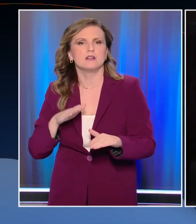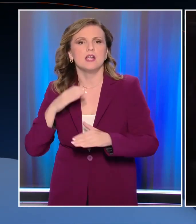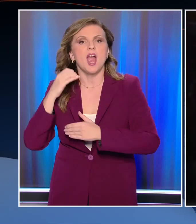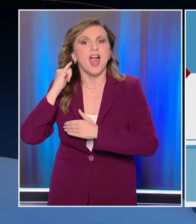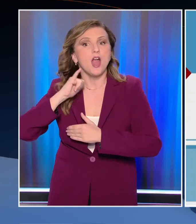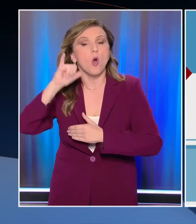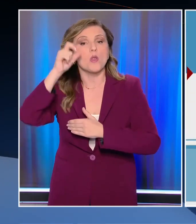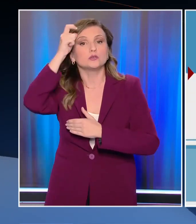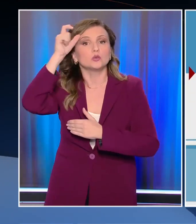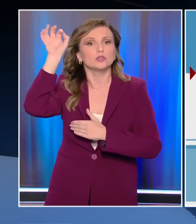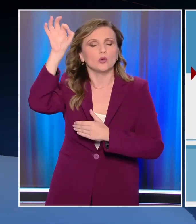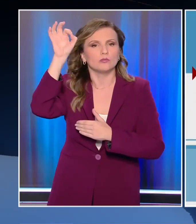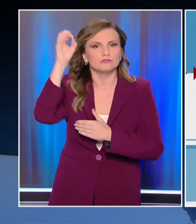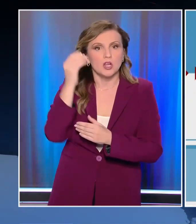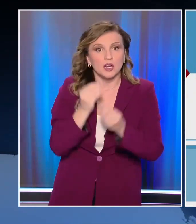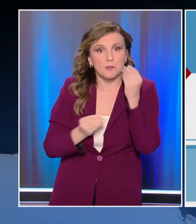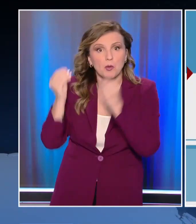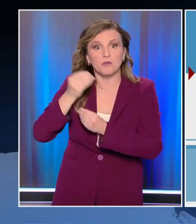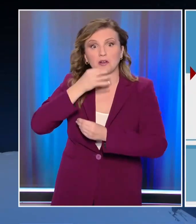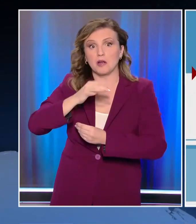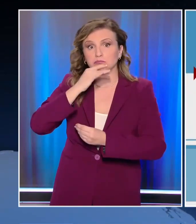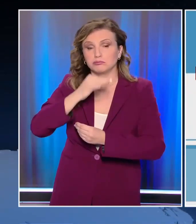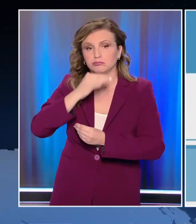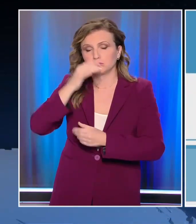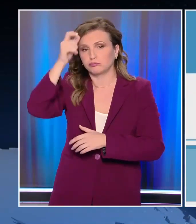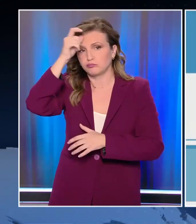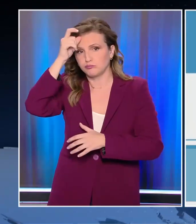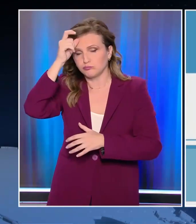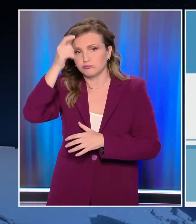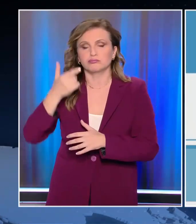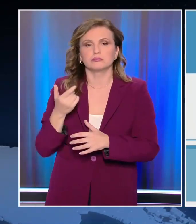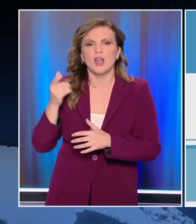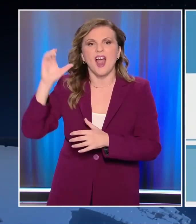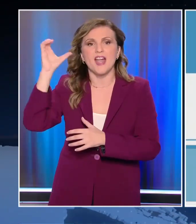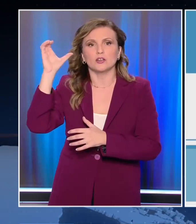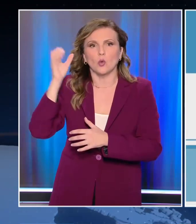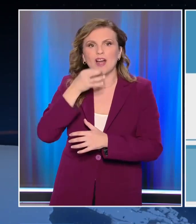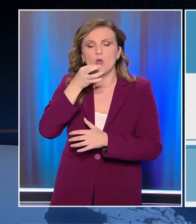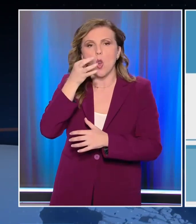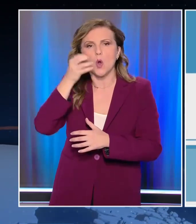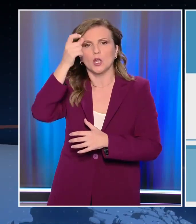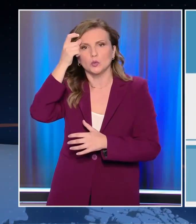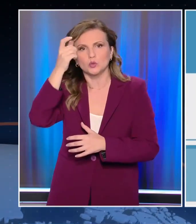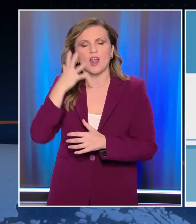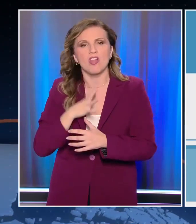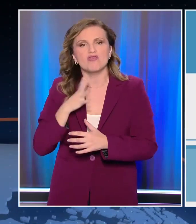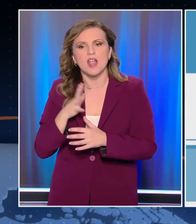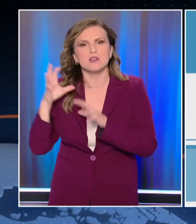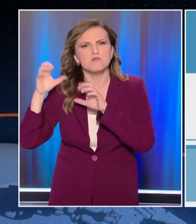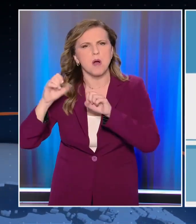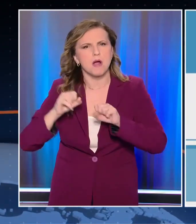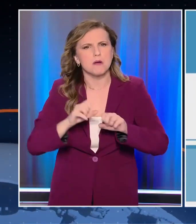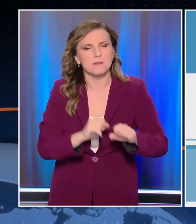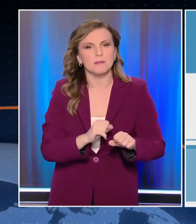Ιουζηλήνη. Η ακραία ρητορική που έχει αναπτυχθεί από την πλευρά της Τουρκίας και συγκεκριμένα από τον Ερντογάν, τελευταία